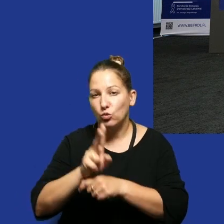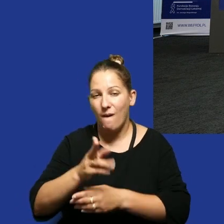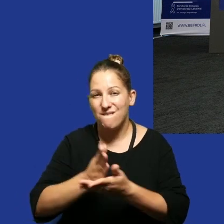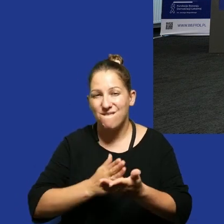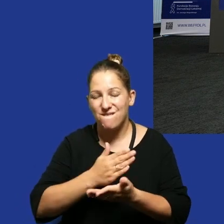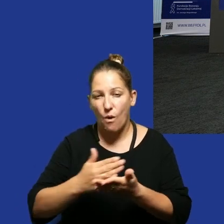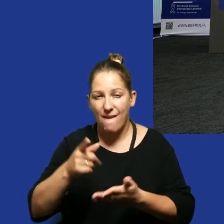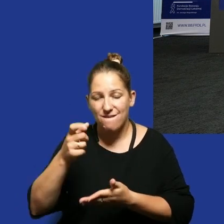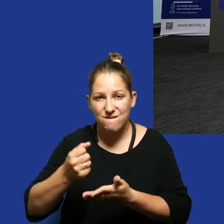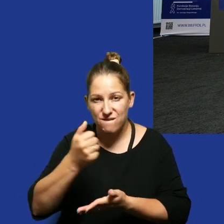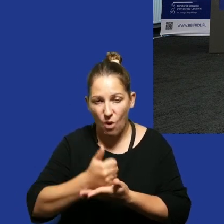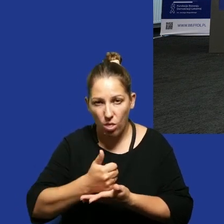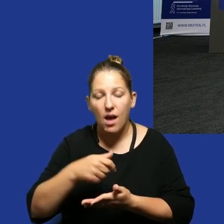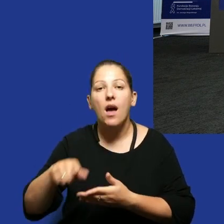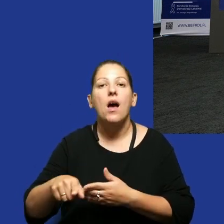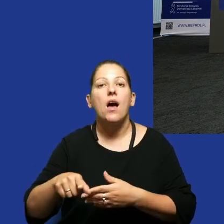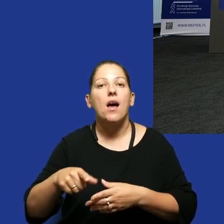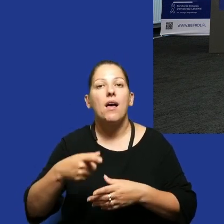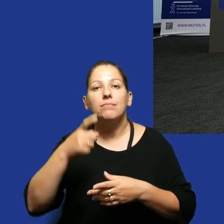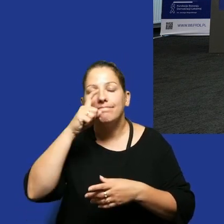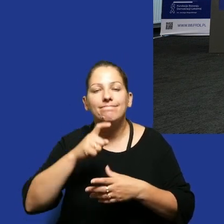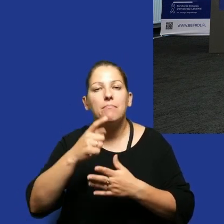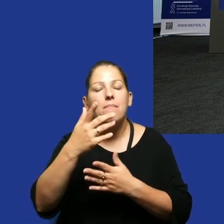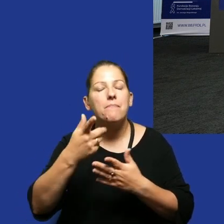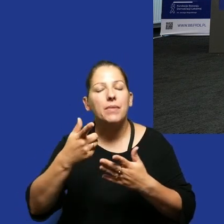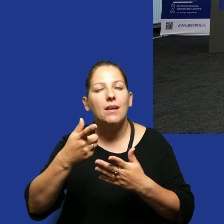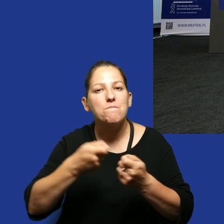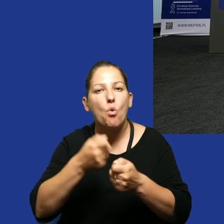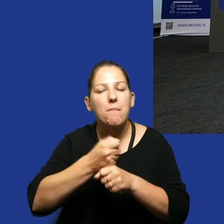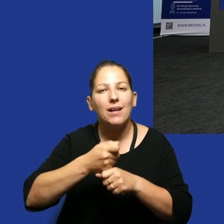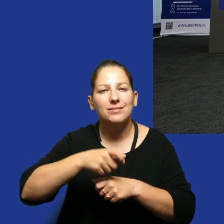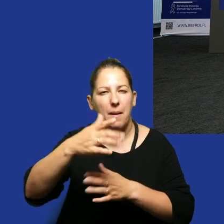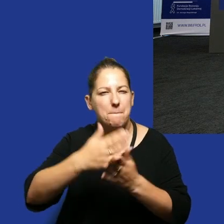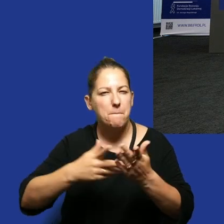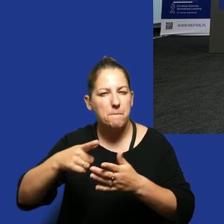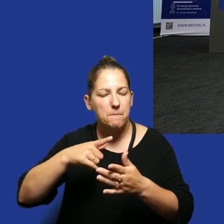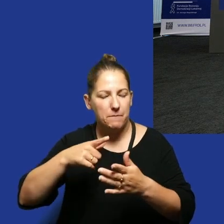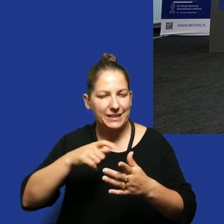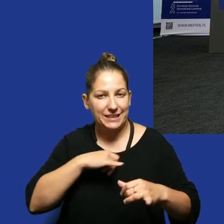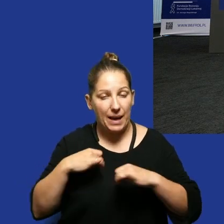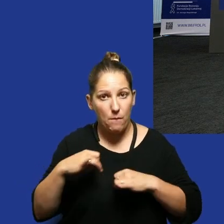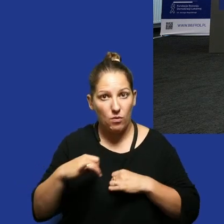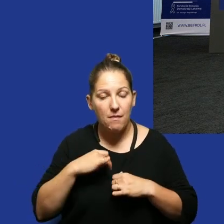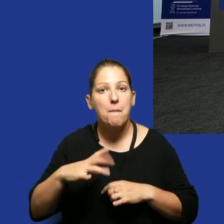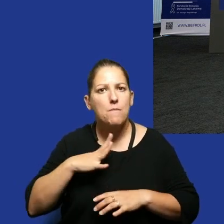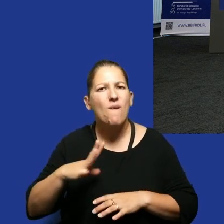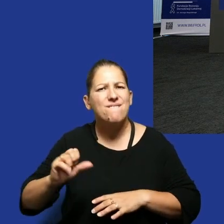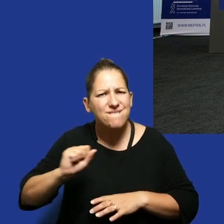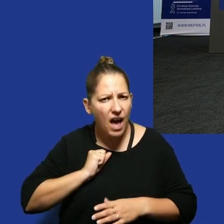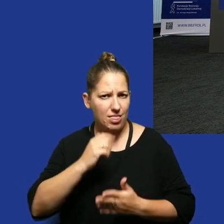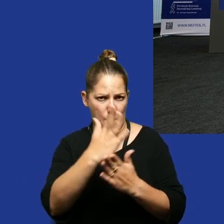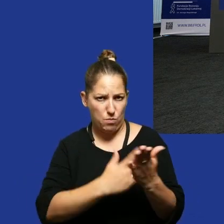niezgodny z prawem program współpracy z organizacjami pozarządowymi który był fajnym